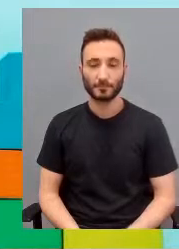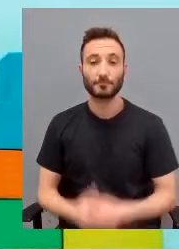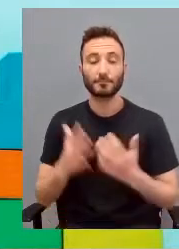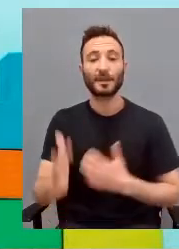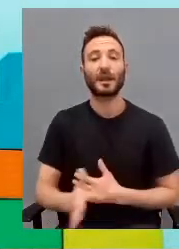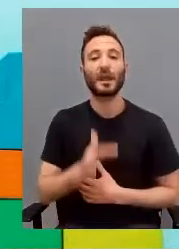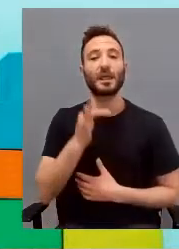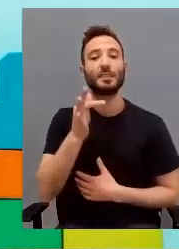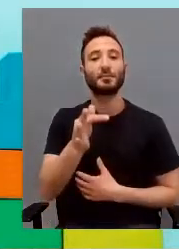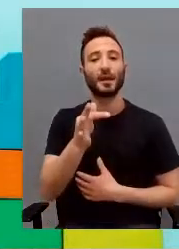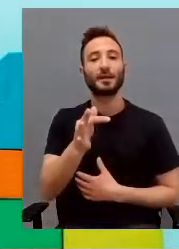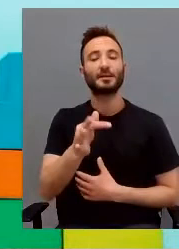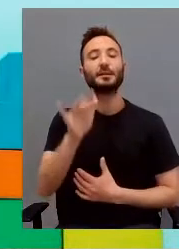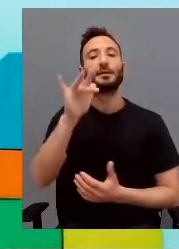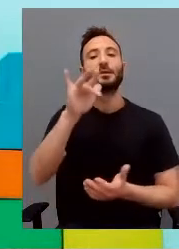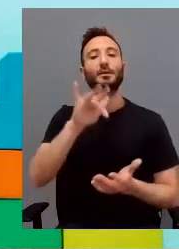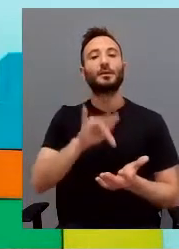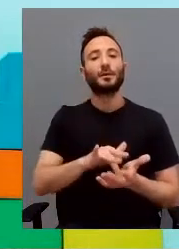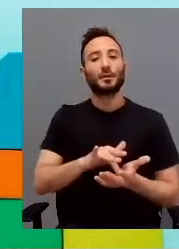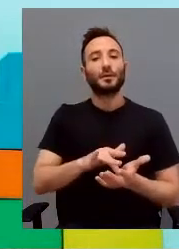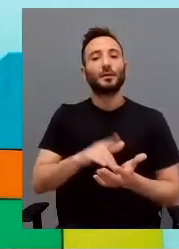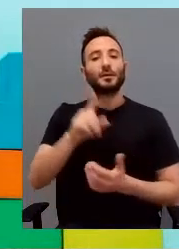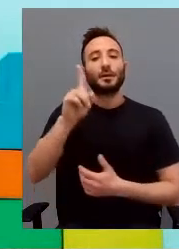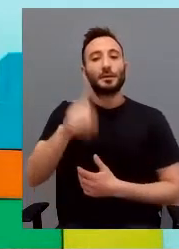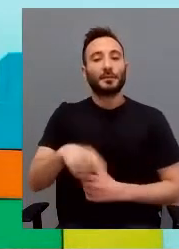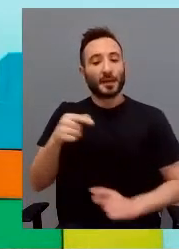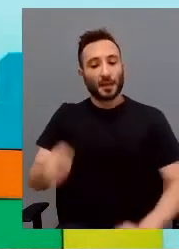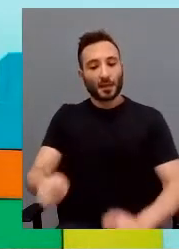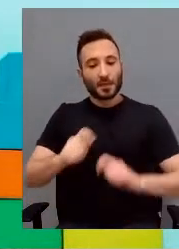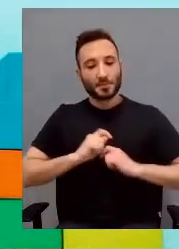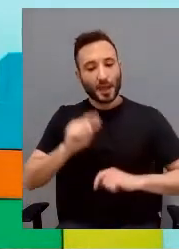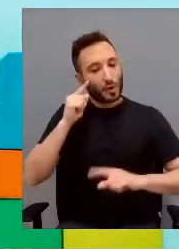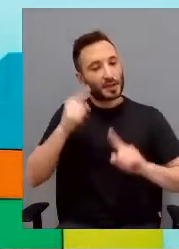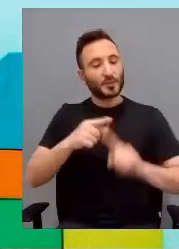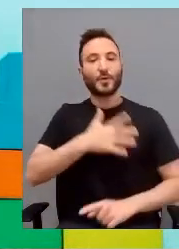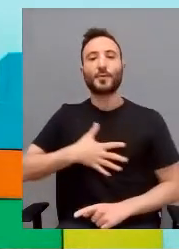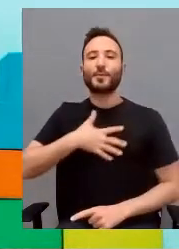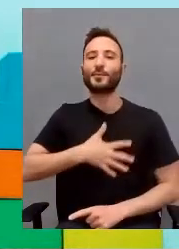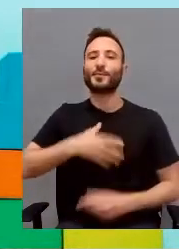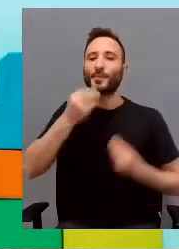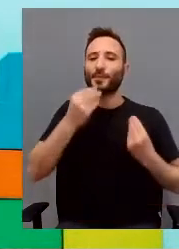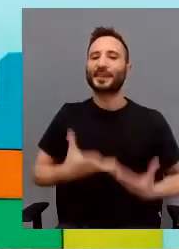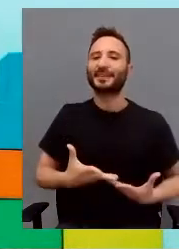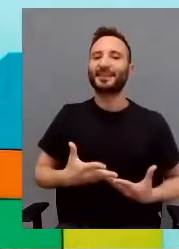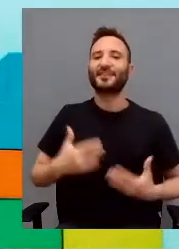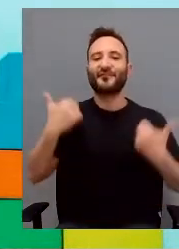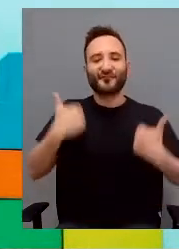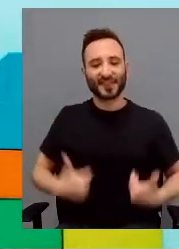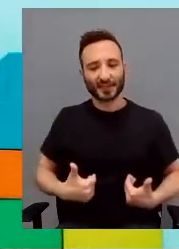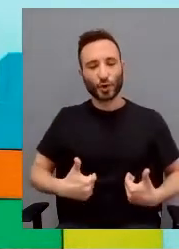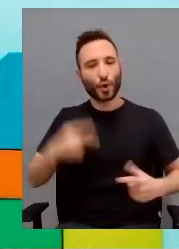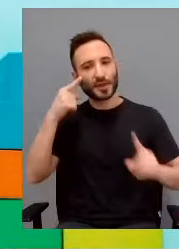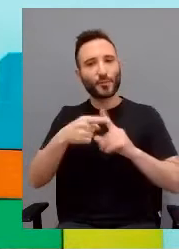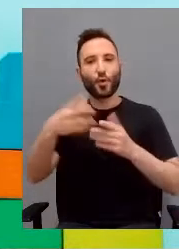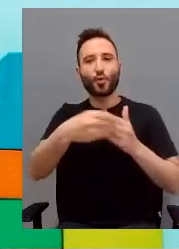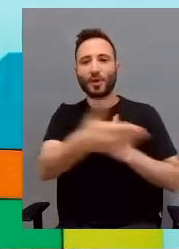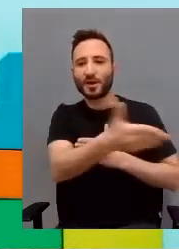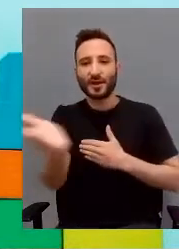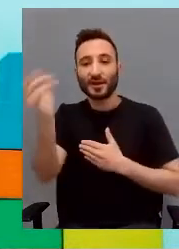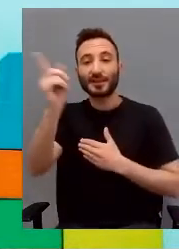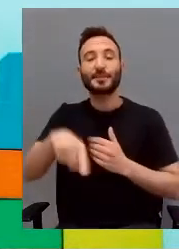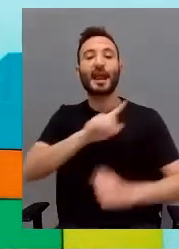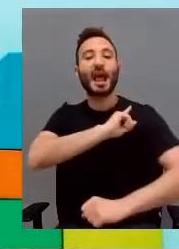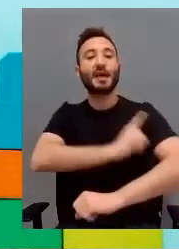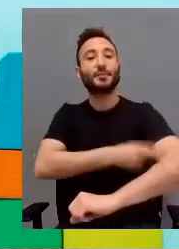si realizzano e le strutture dei